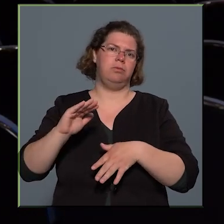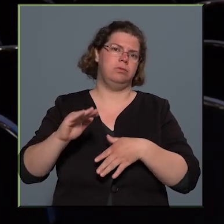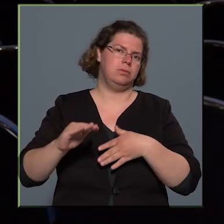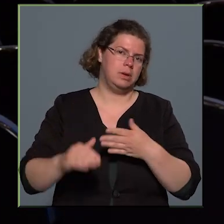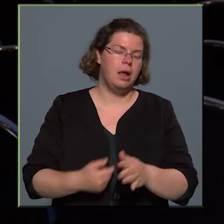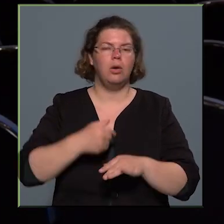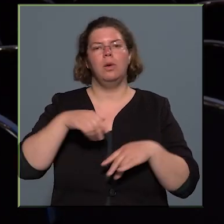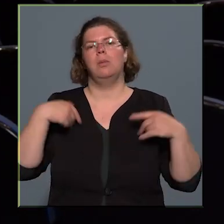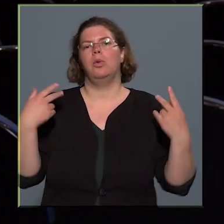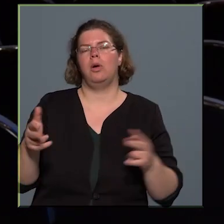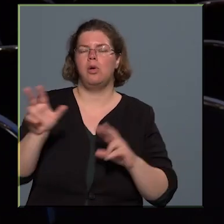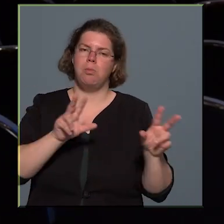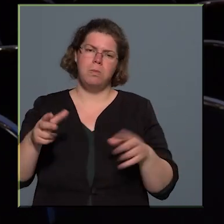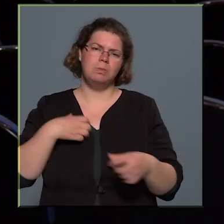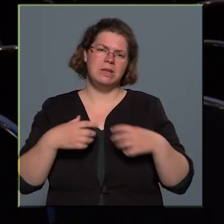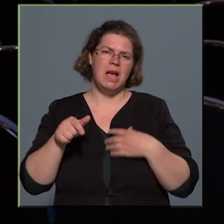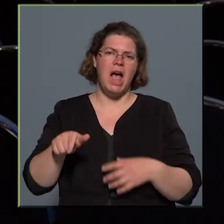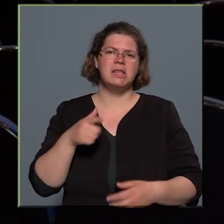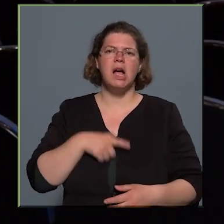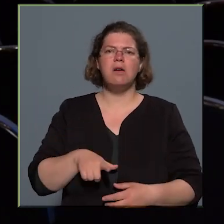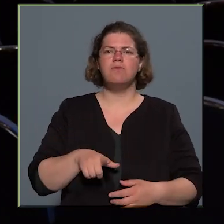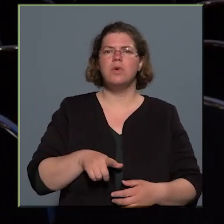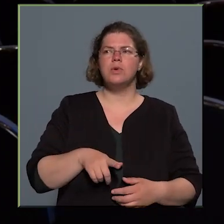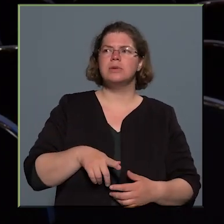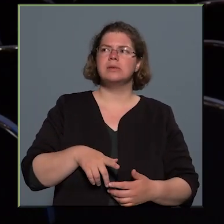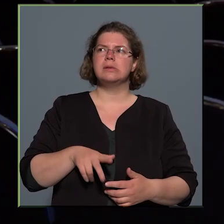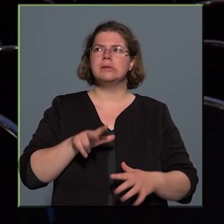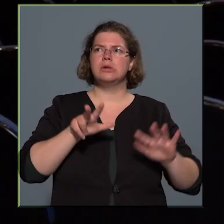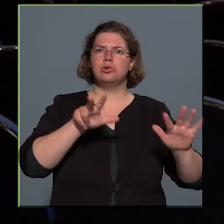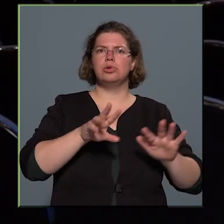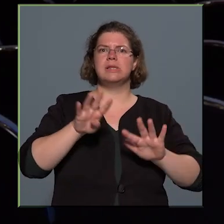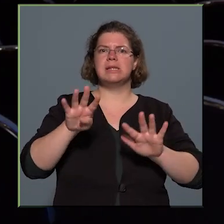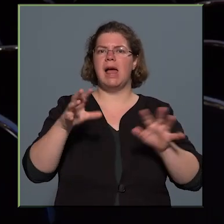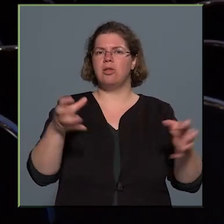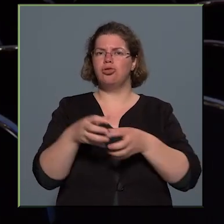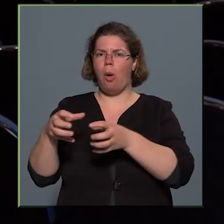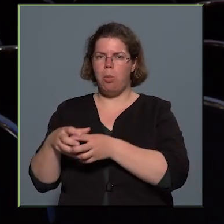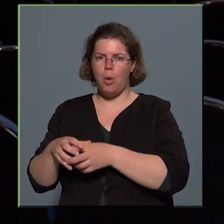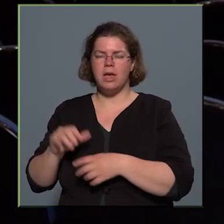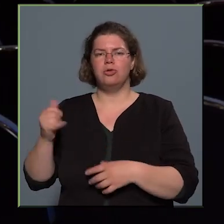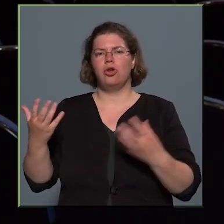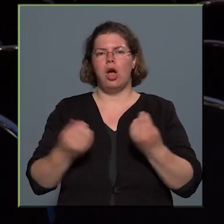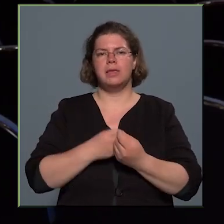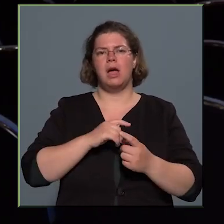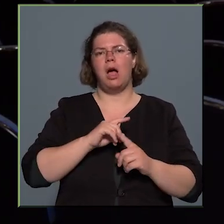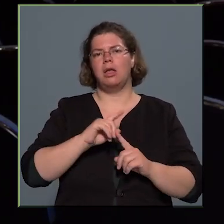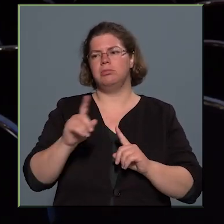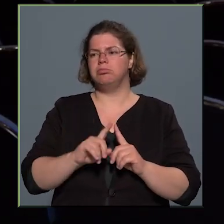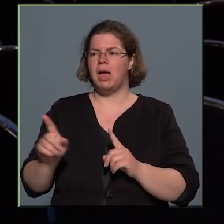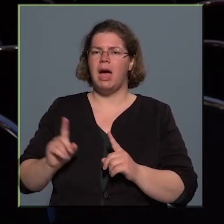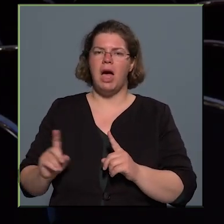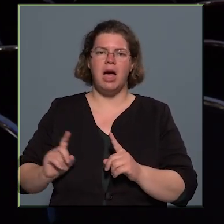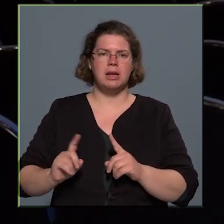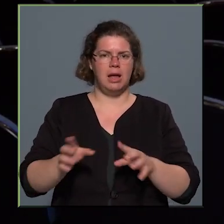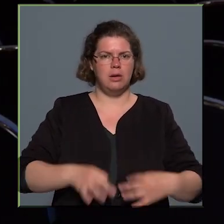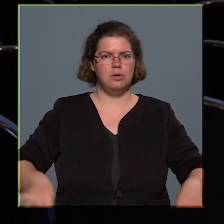Akkor a bábszínháznak, ha jól tudom, volt 8-9 csoportja, és az 8-9 csoport járta